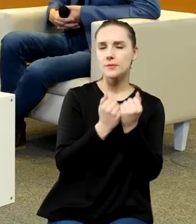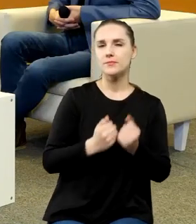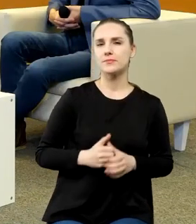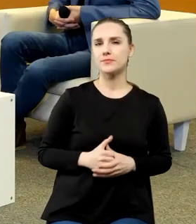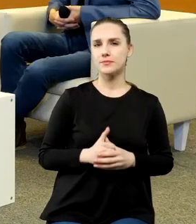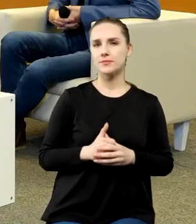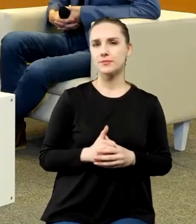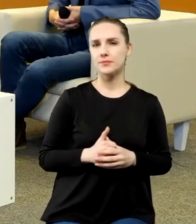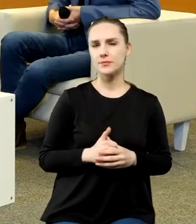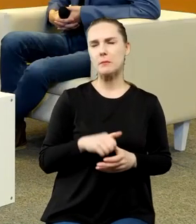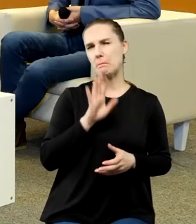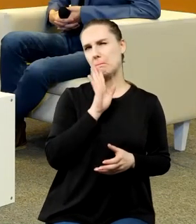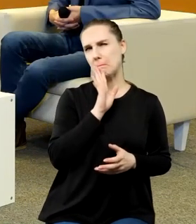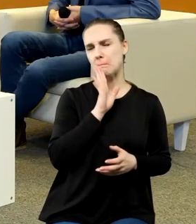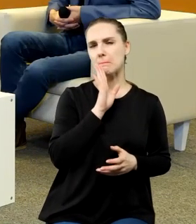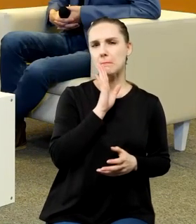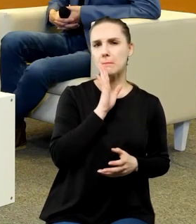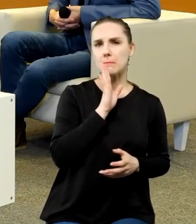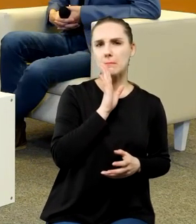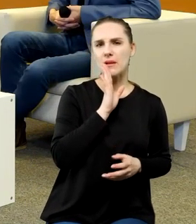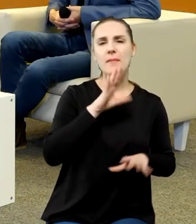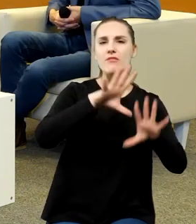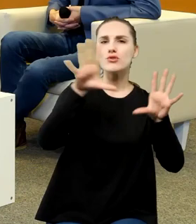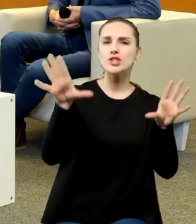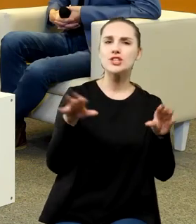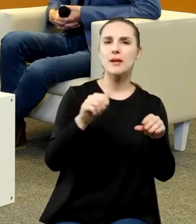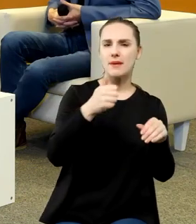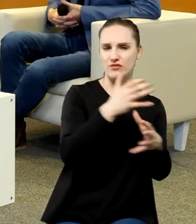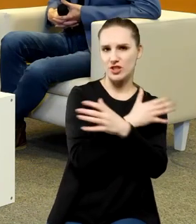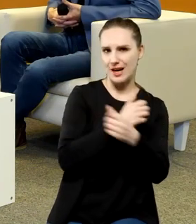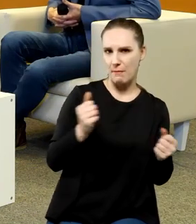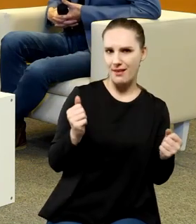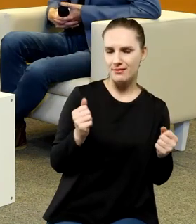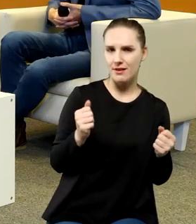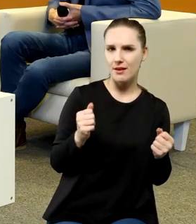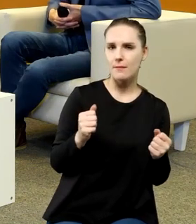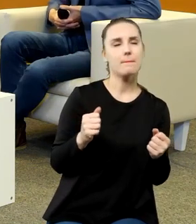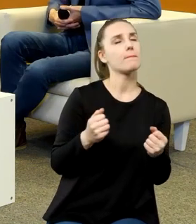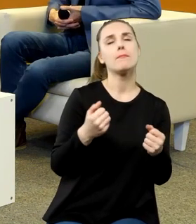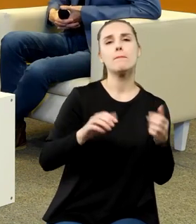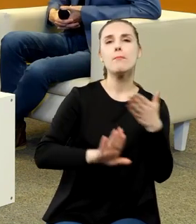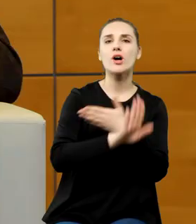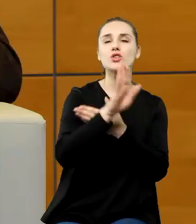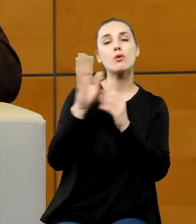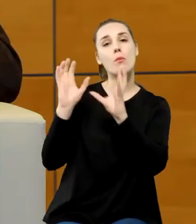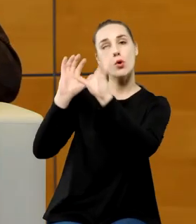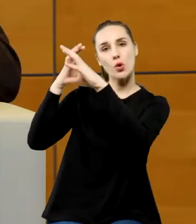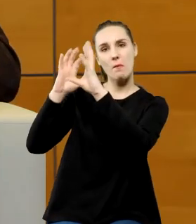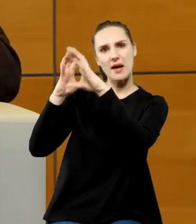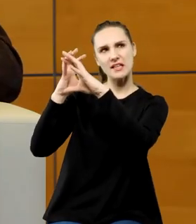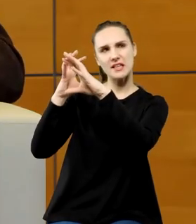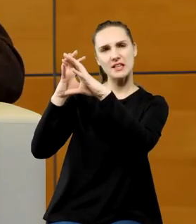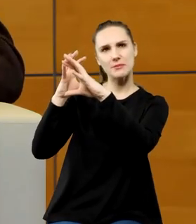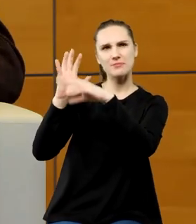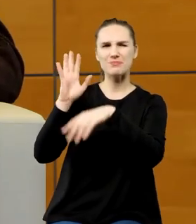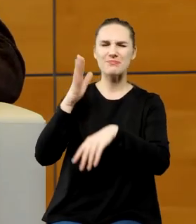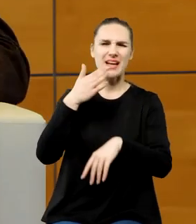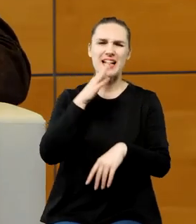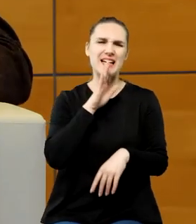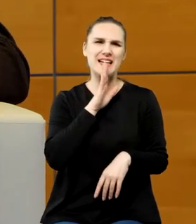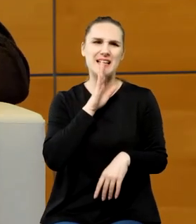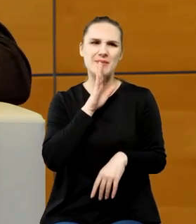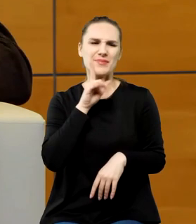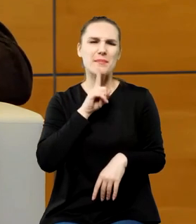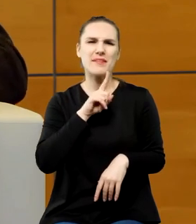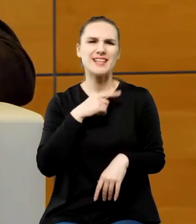i właściwie te wszystkie pierwsze dramaty pokazują Kopernika. Nie wiem, czy to jest wątek, ja właściwie nie